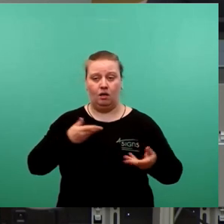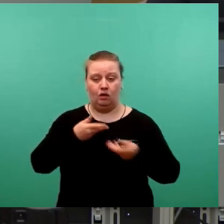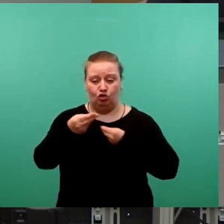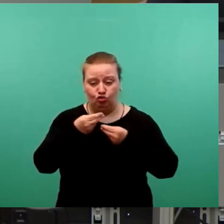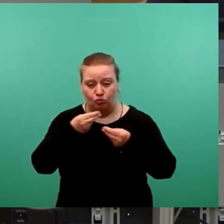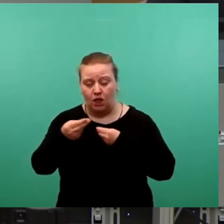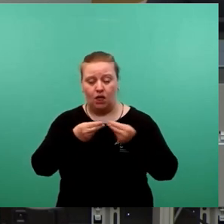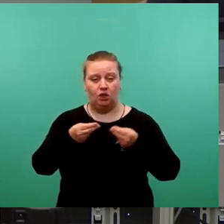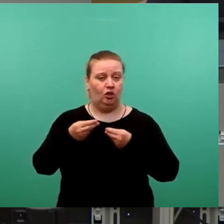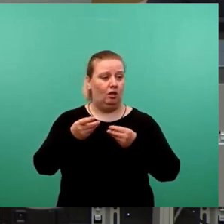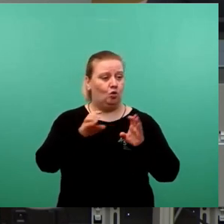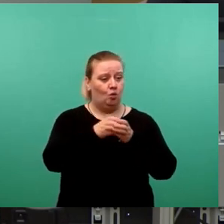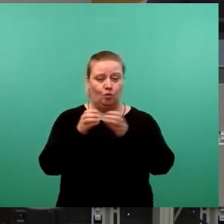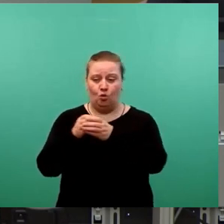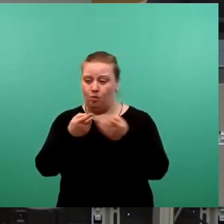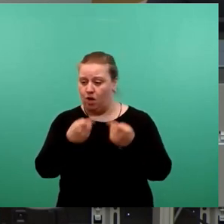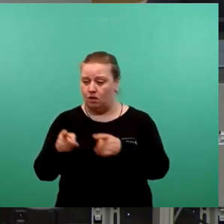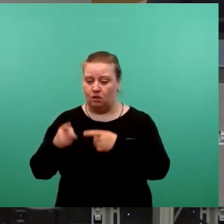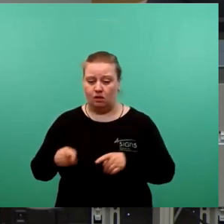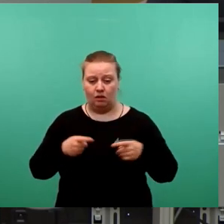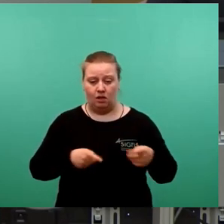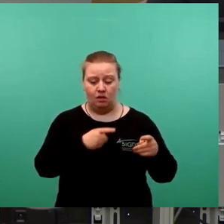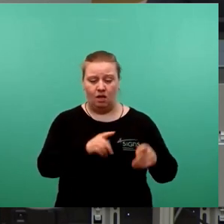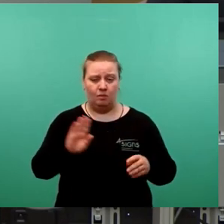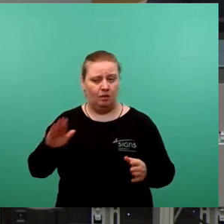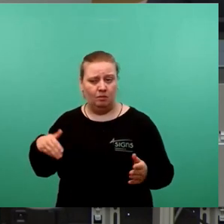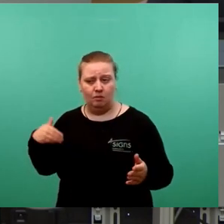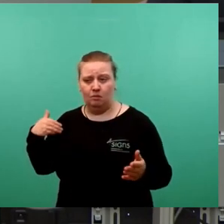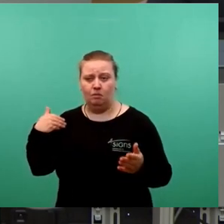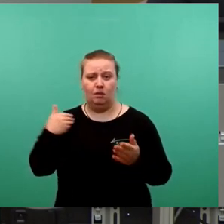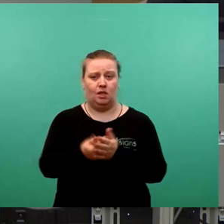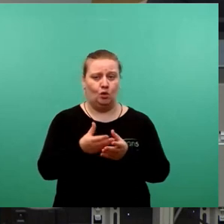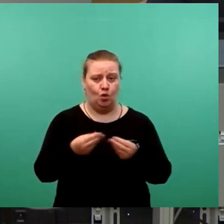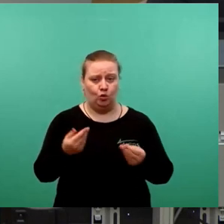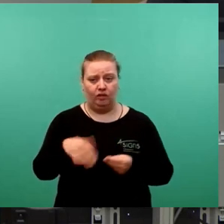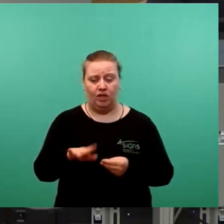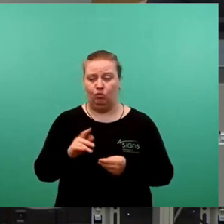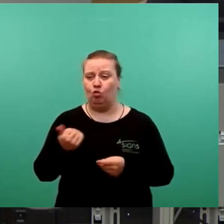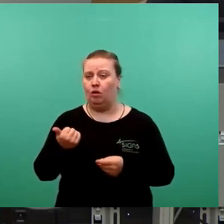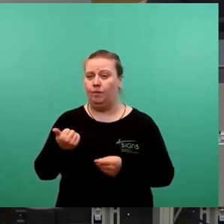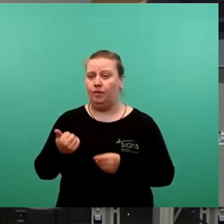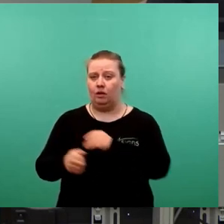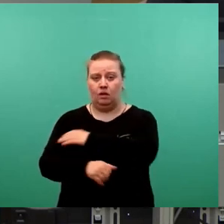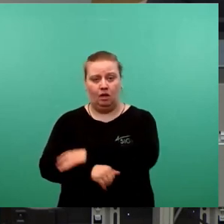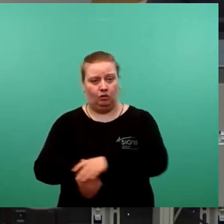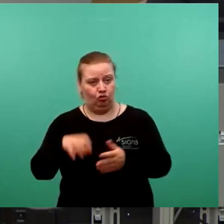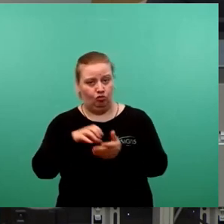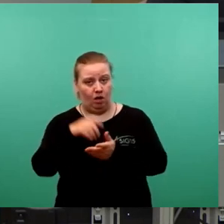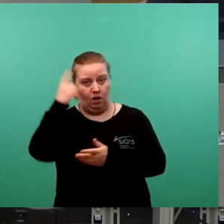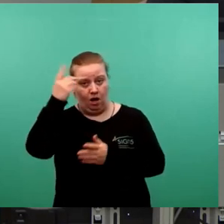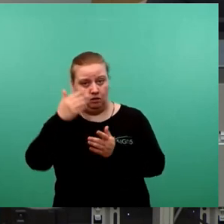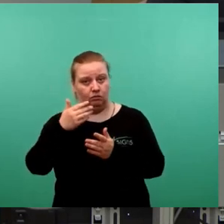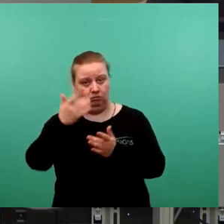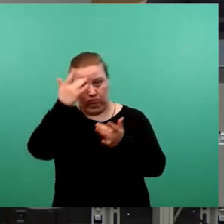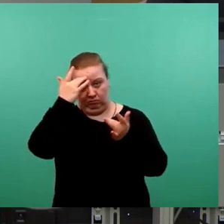Konstellationen es eben keine Lösung gab, die einerseits im Stadtrat eine Mehrheit gefunden